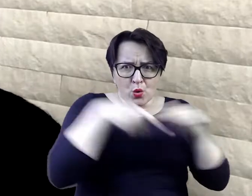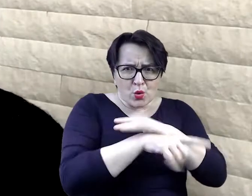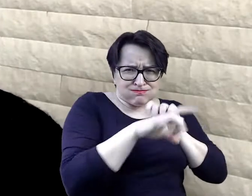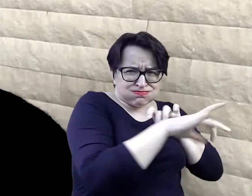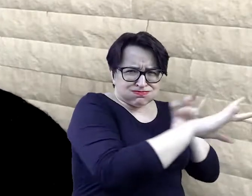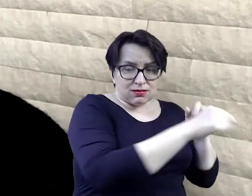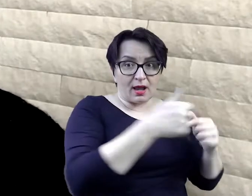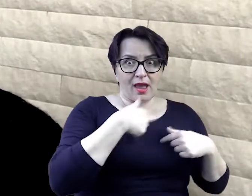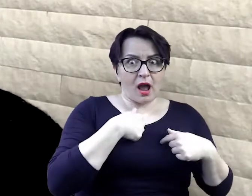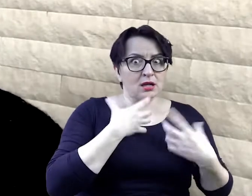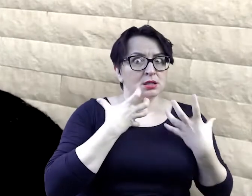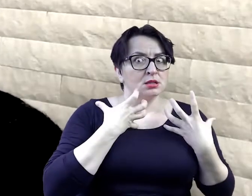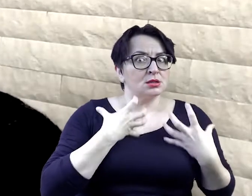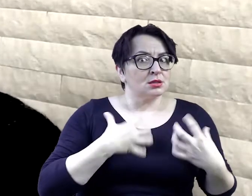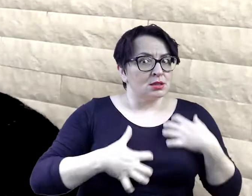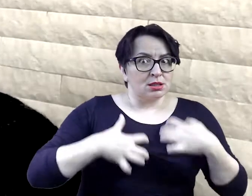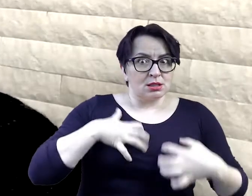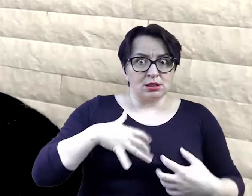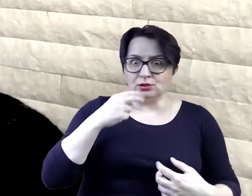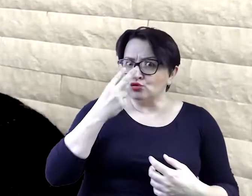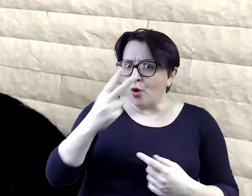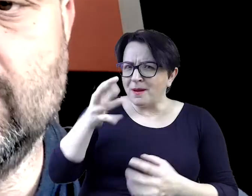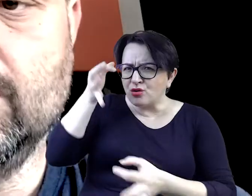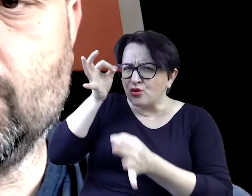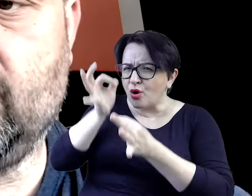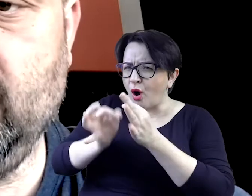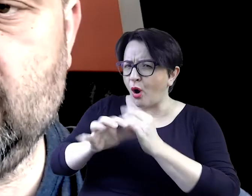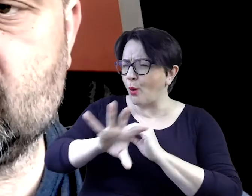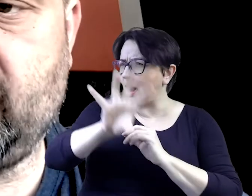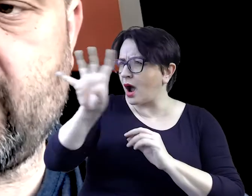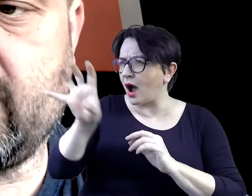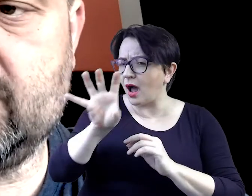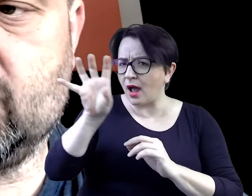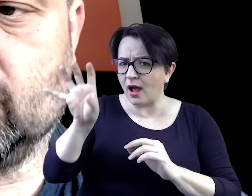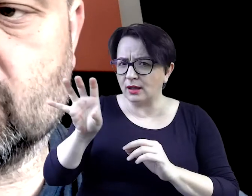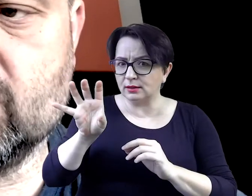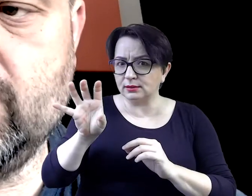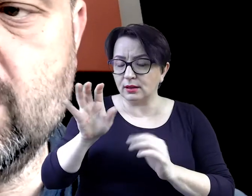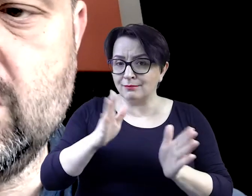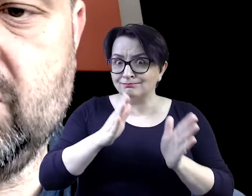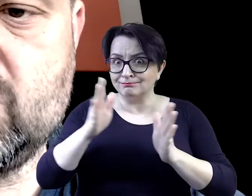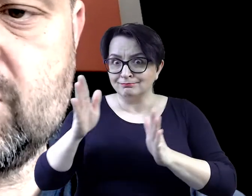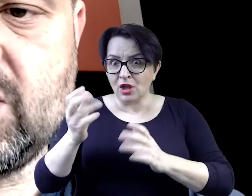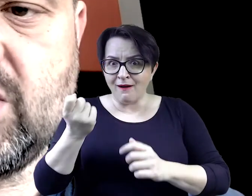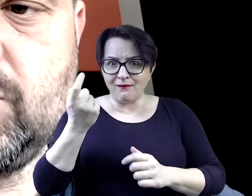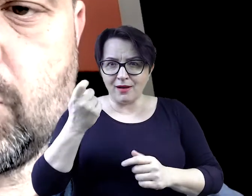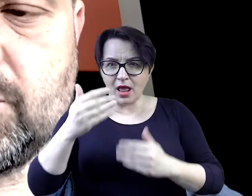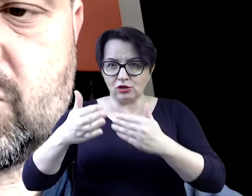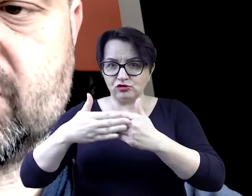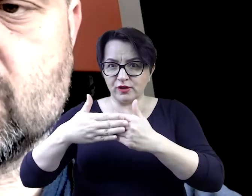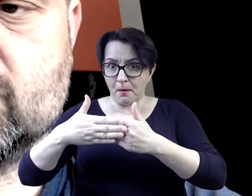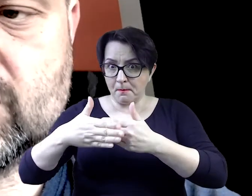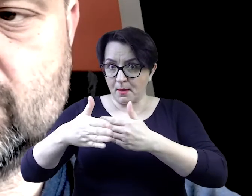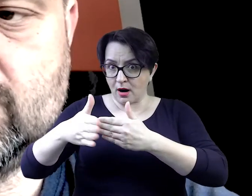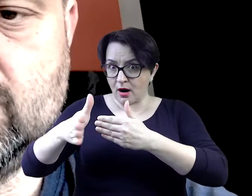ochotę Zabaczenia wszystkiego jeszcze dokładniej Po chwili drzwi rakiety się otworzyły I wyszło z niej siedmiu